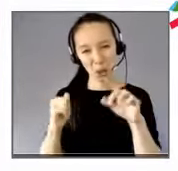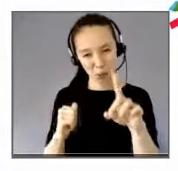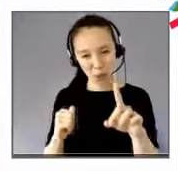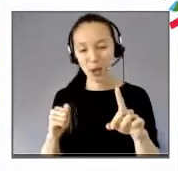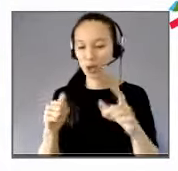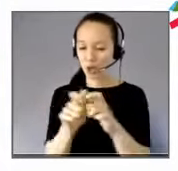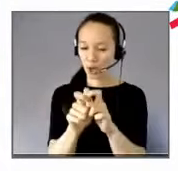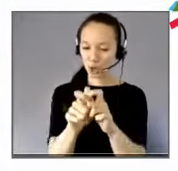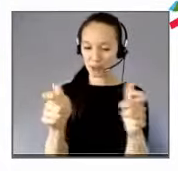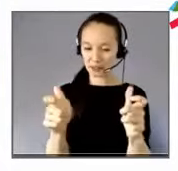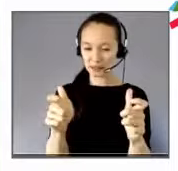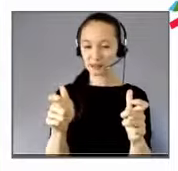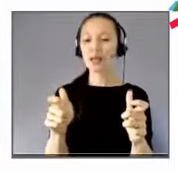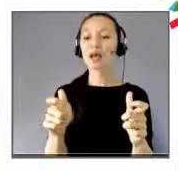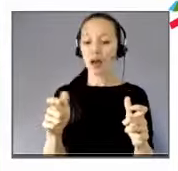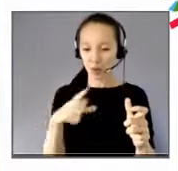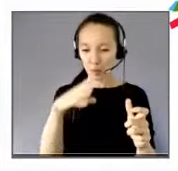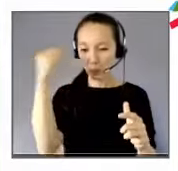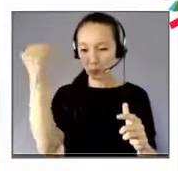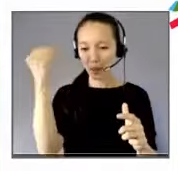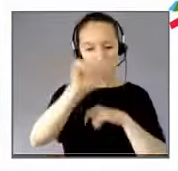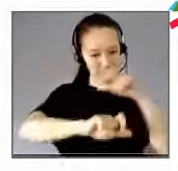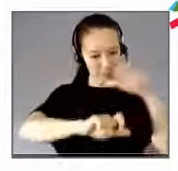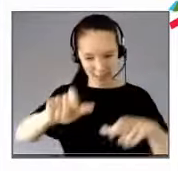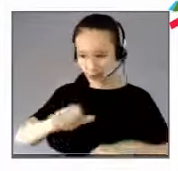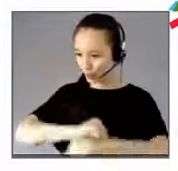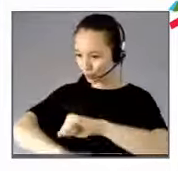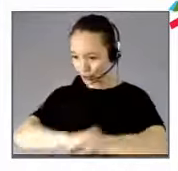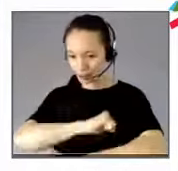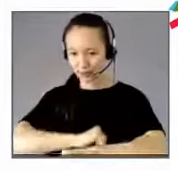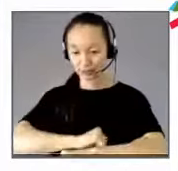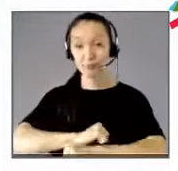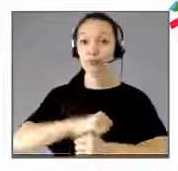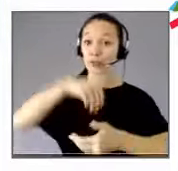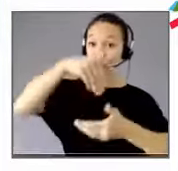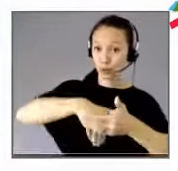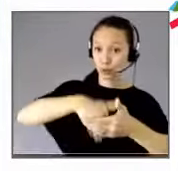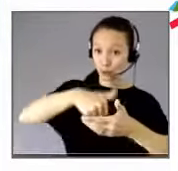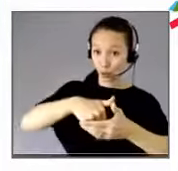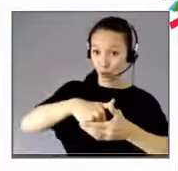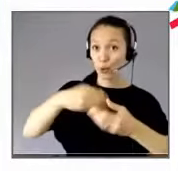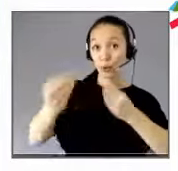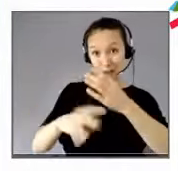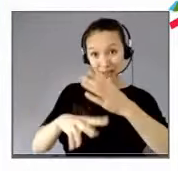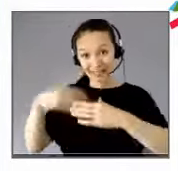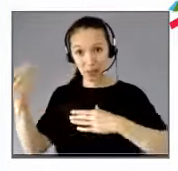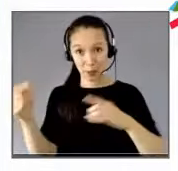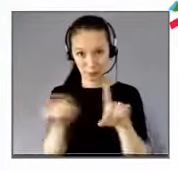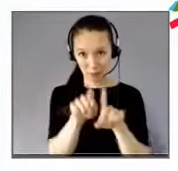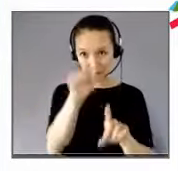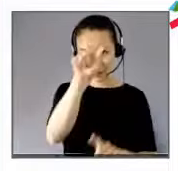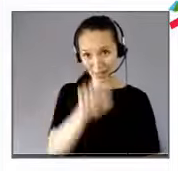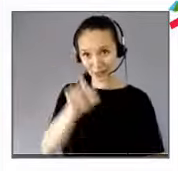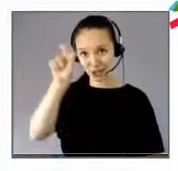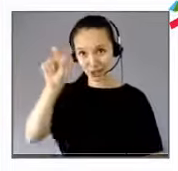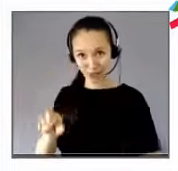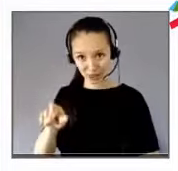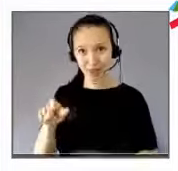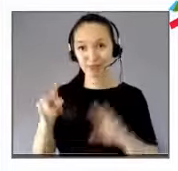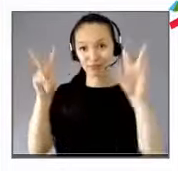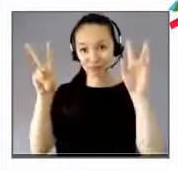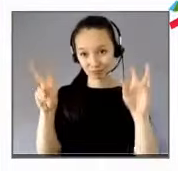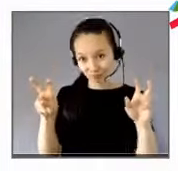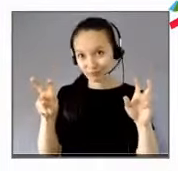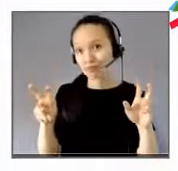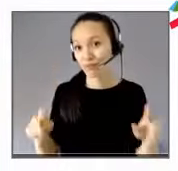personnes et on a les mêmes à l'intérieur et à'extérieur de l'entreprise. Et entre nous, la vie réelle est parfois bien plus